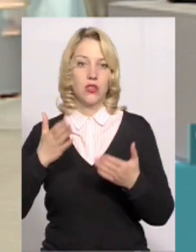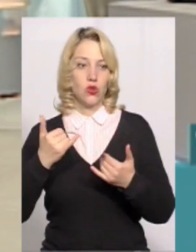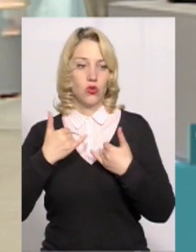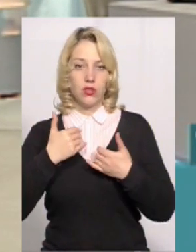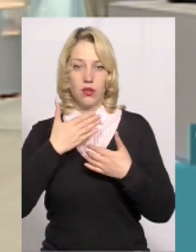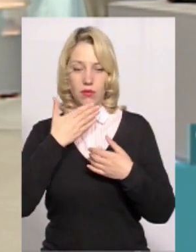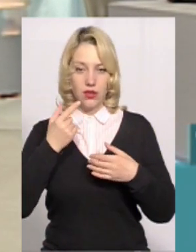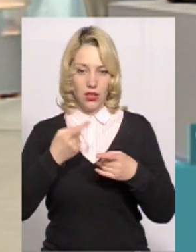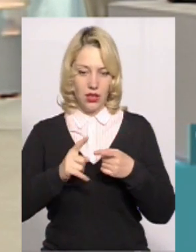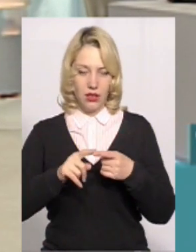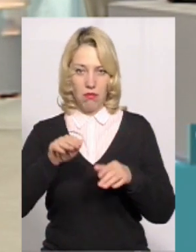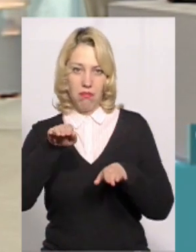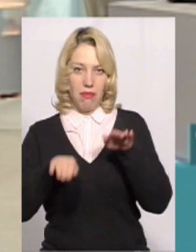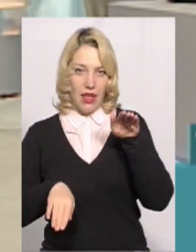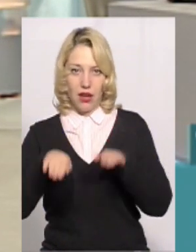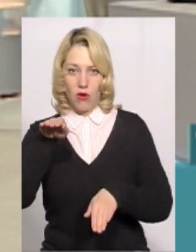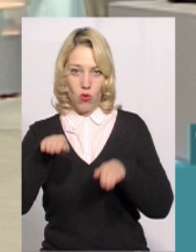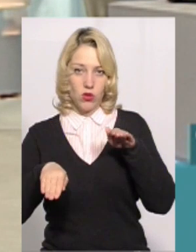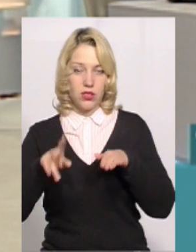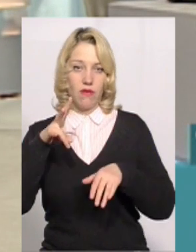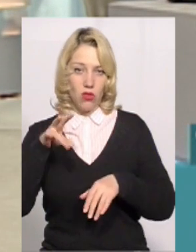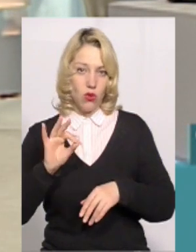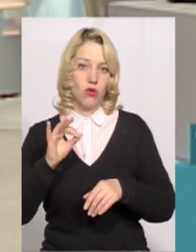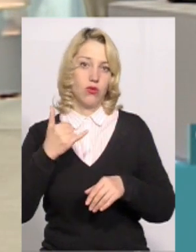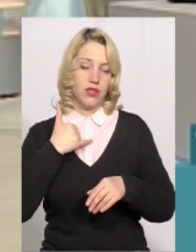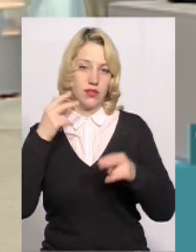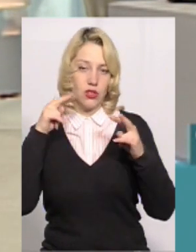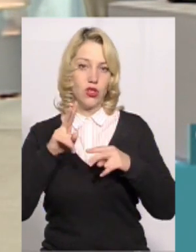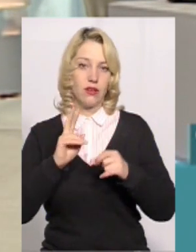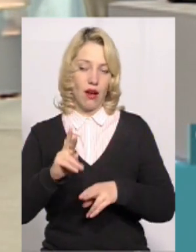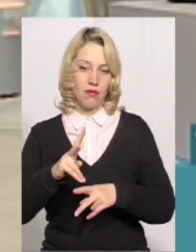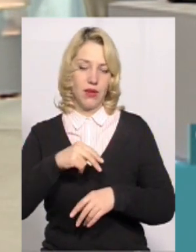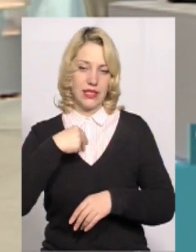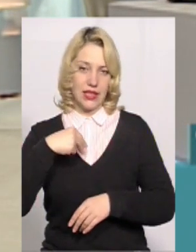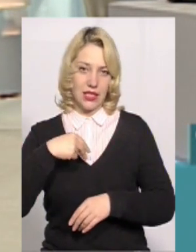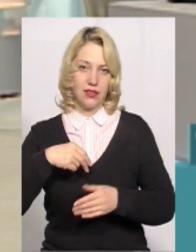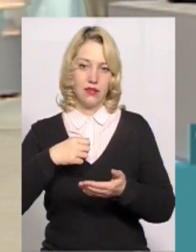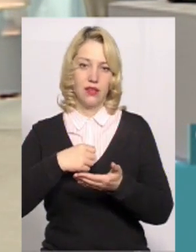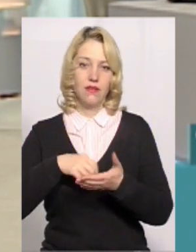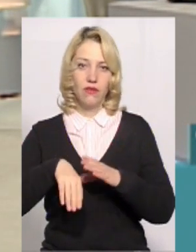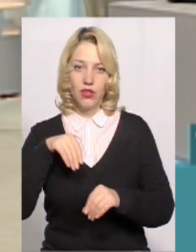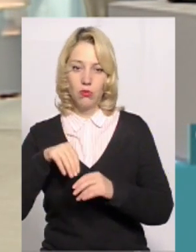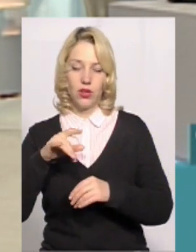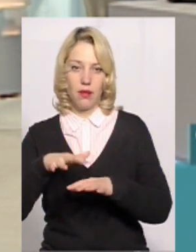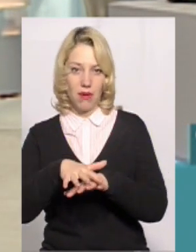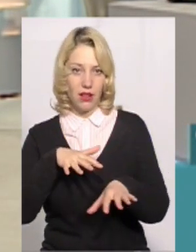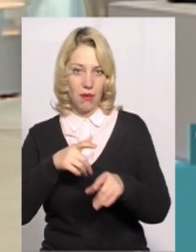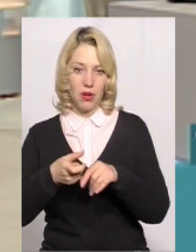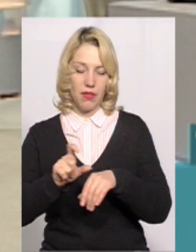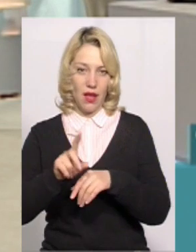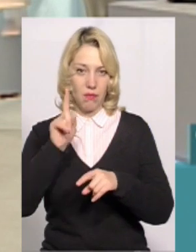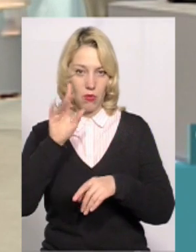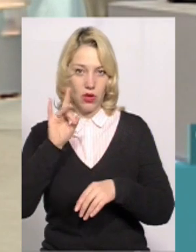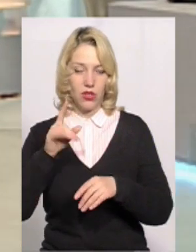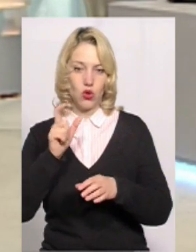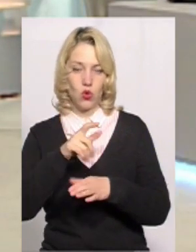великих перекосів. Але це свідчення того, що в нас, в принципі, як президентські вибори, так і парламентські, вони більш популярніші, і люди